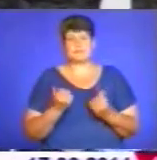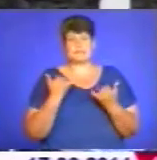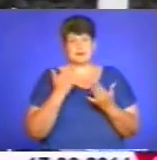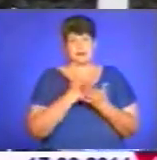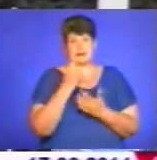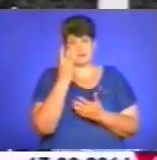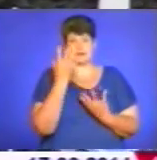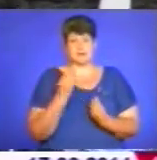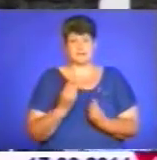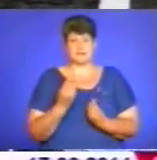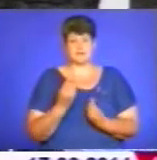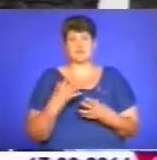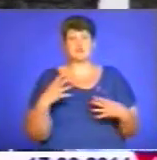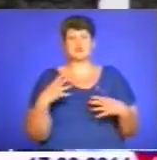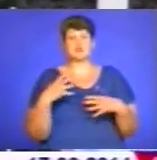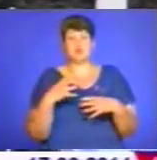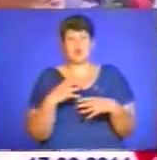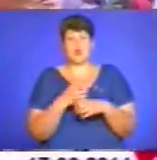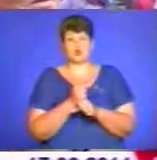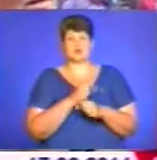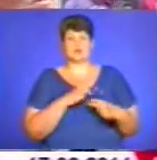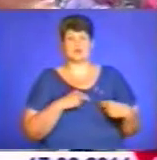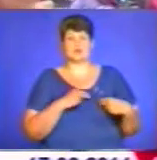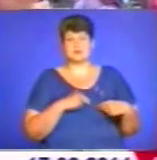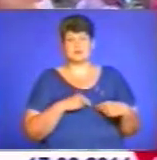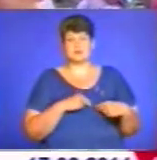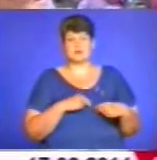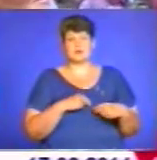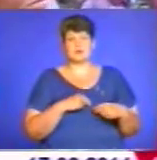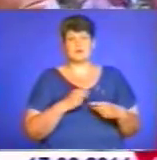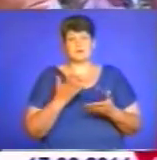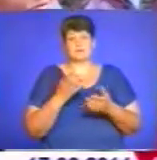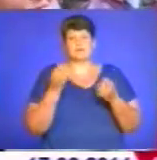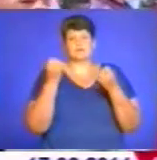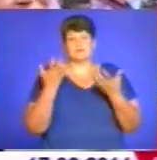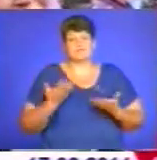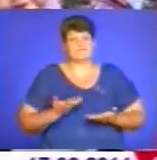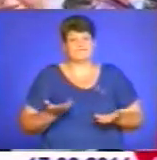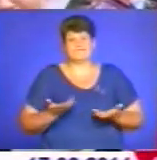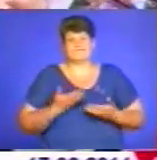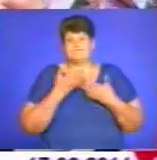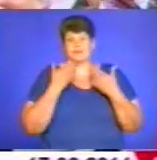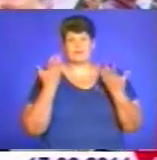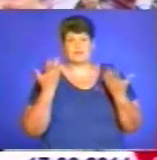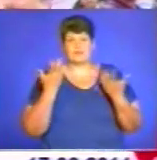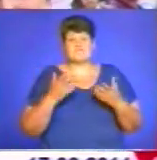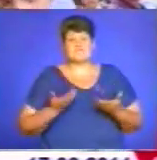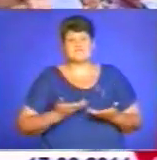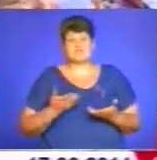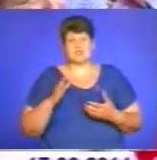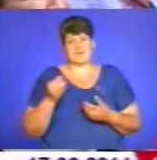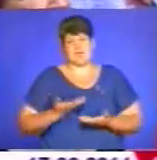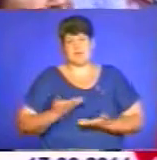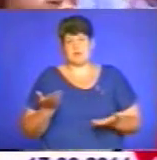так? Так, і скорочують працівників. А ось так, существуємо, як Бог дає. Виживаємо,